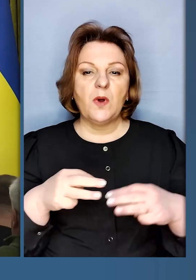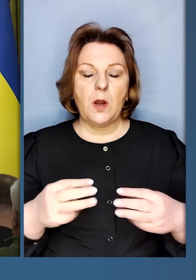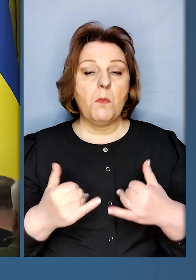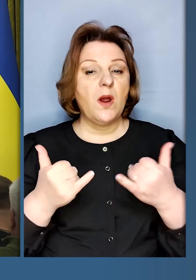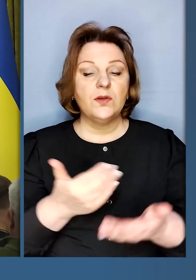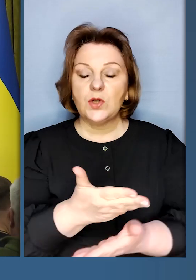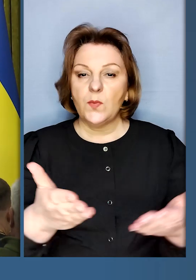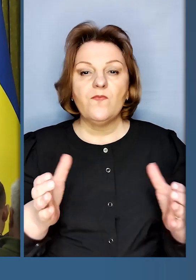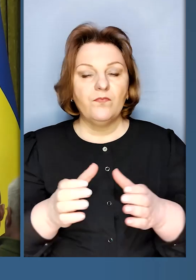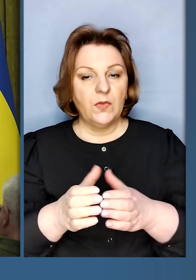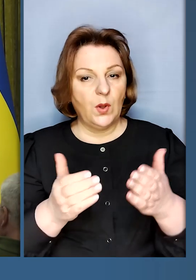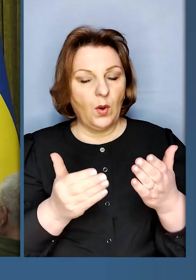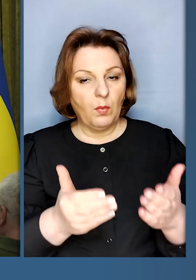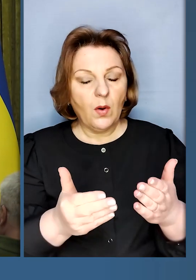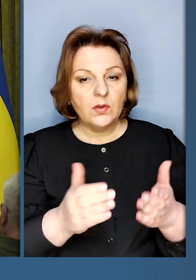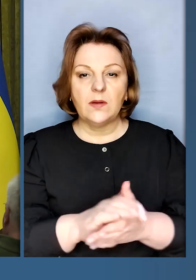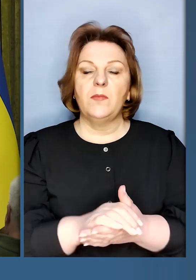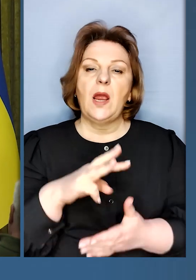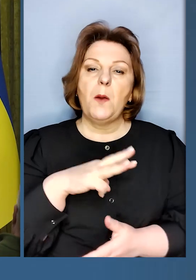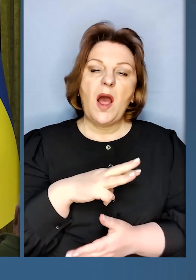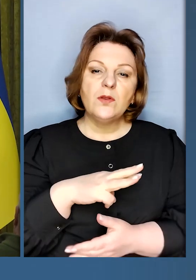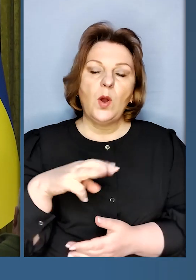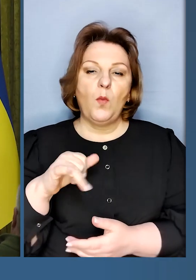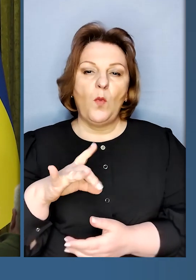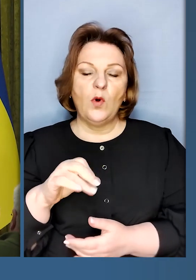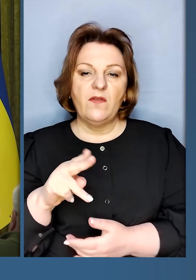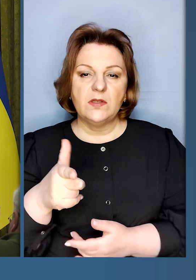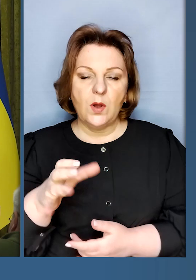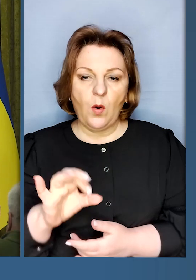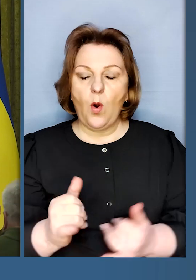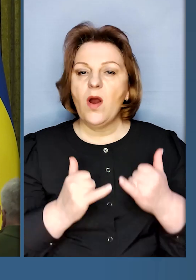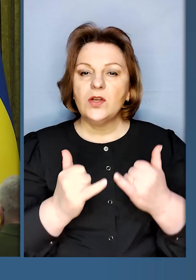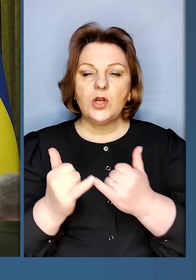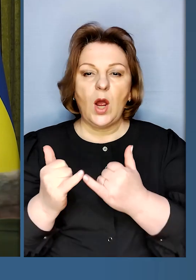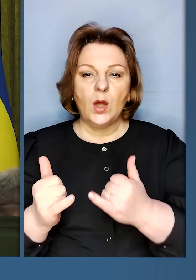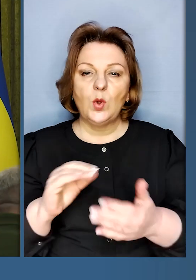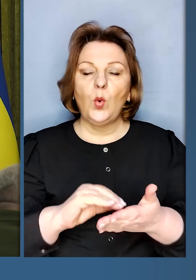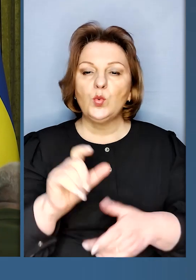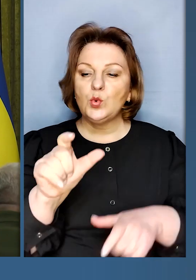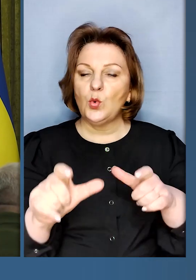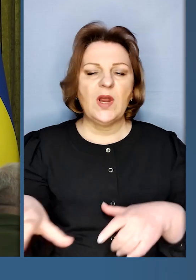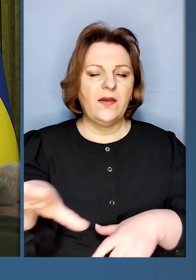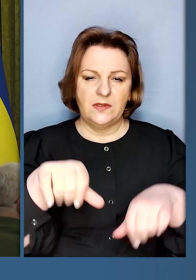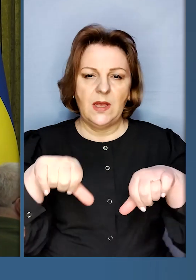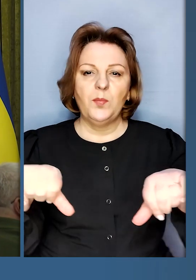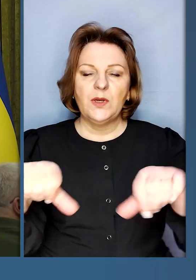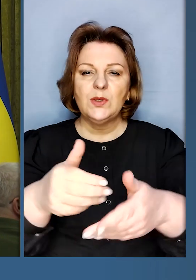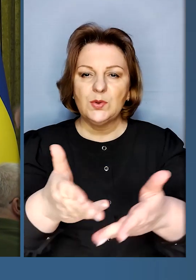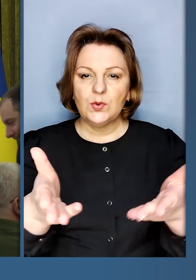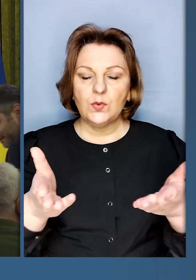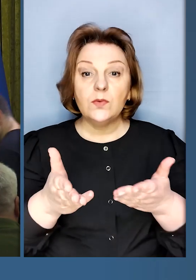шановні команда Матеуша Моравецького, шановні журналісти, усі присутні.